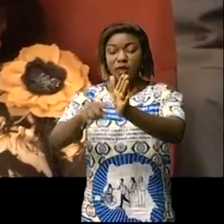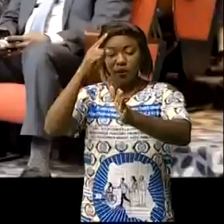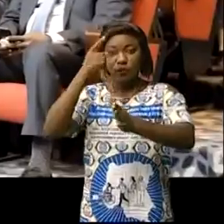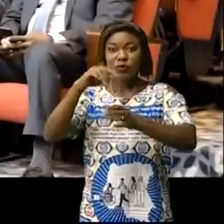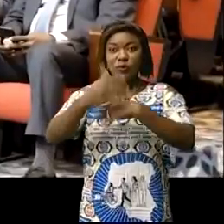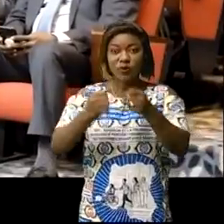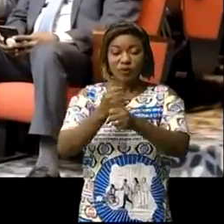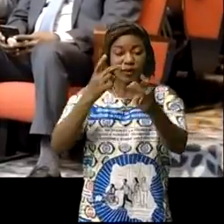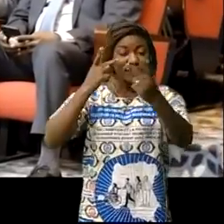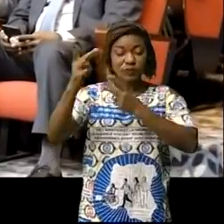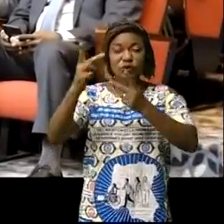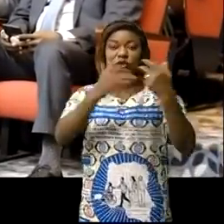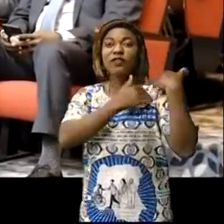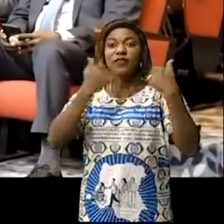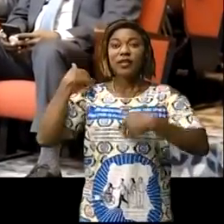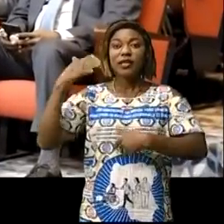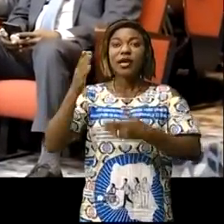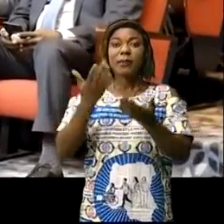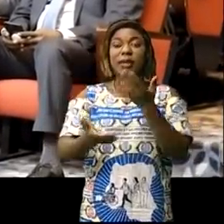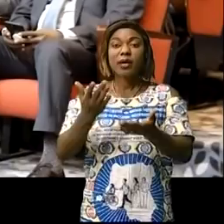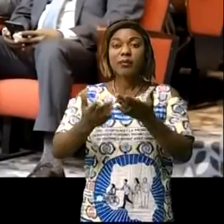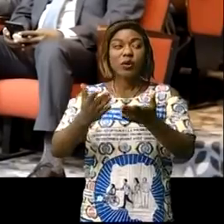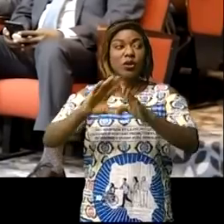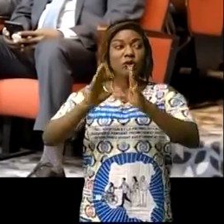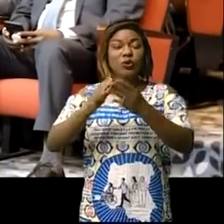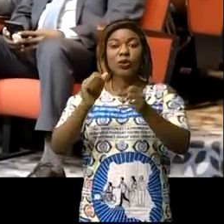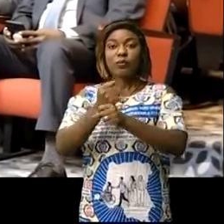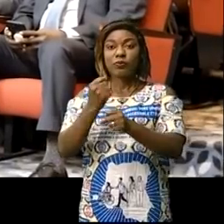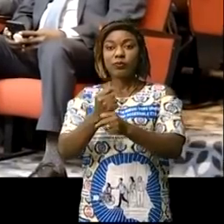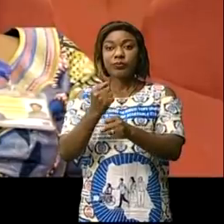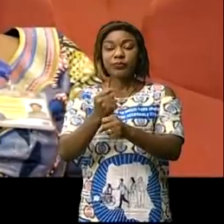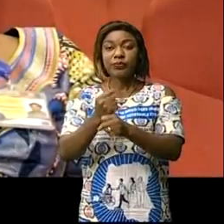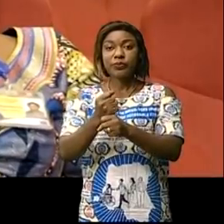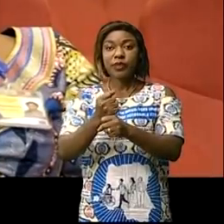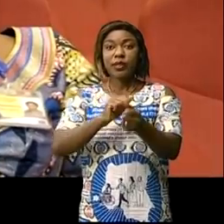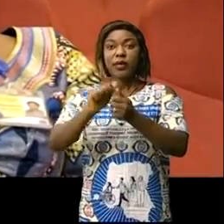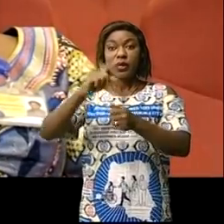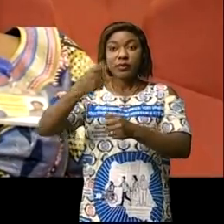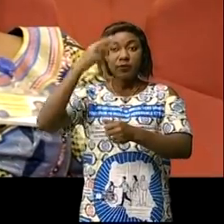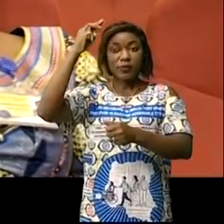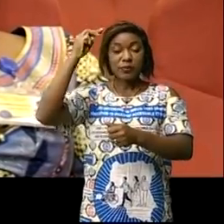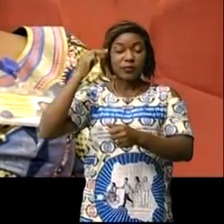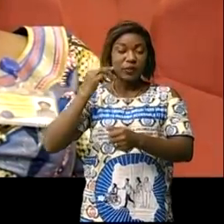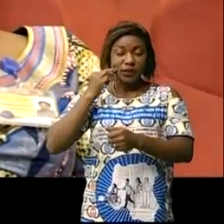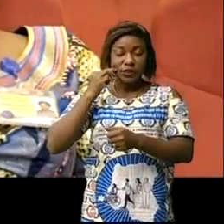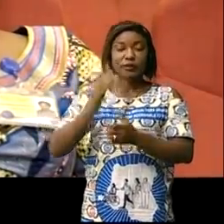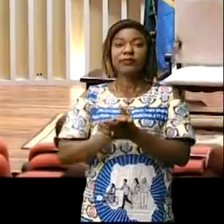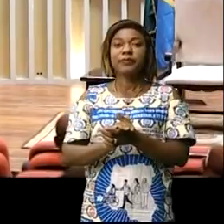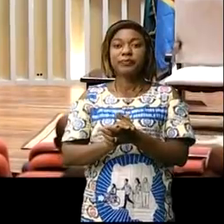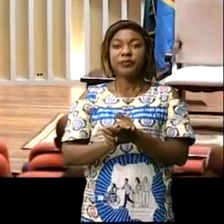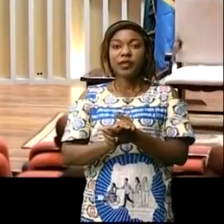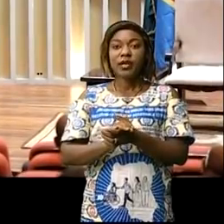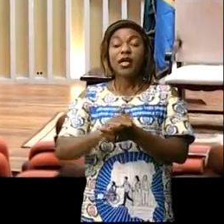concrétiser la vision du chef de l'État à travers les différents piliers déclinés par le Premier ministre lors de l'investiture de son gouvernement.